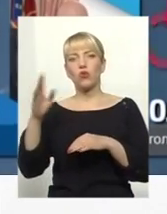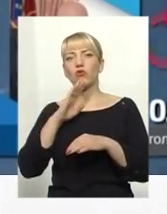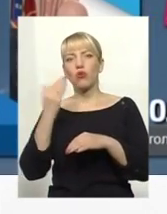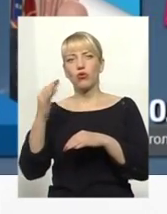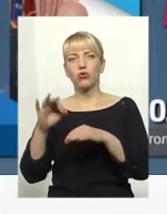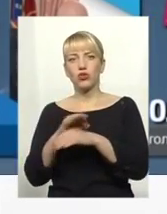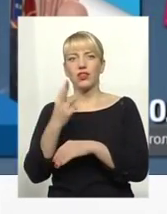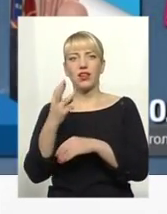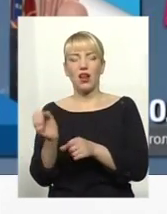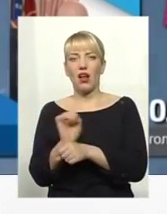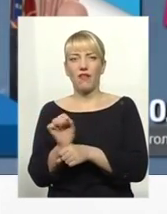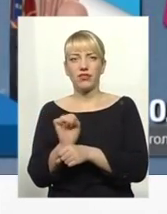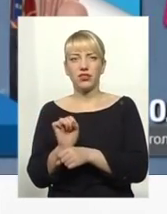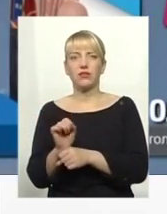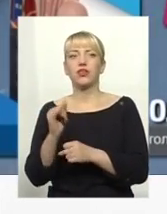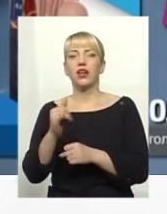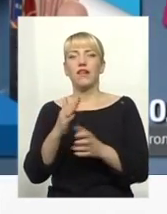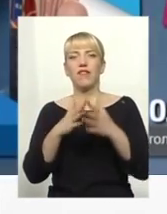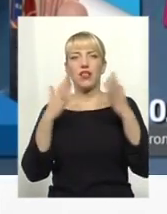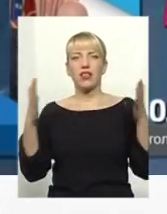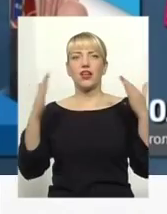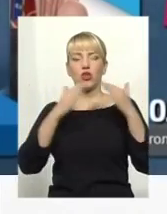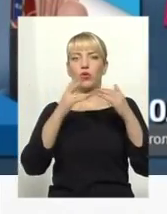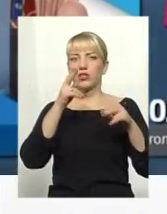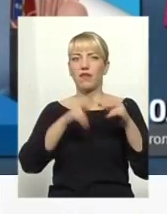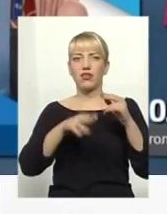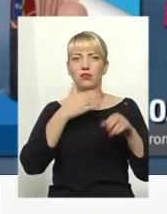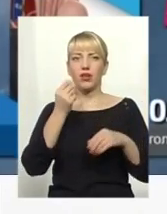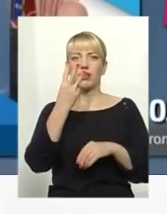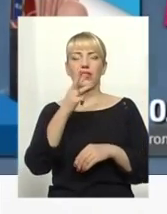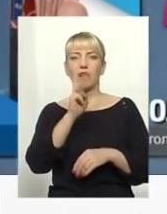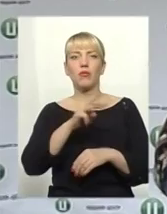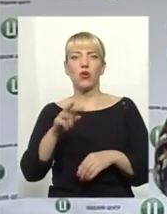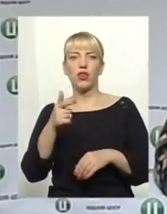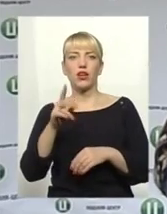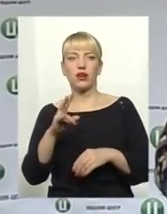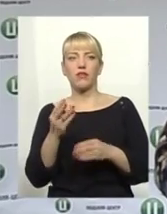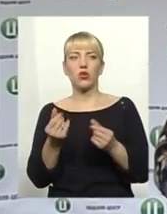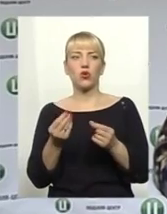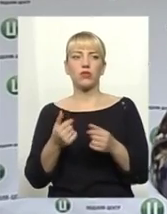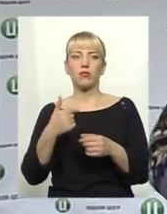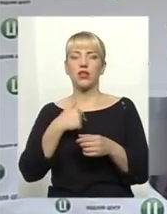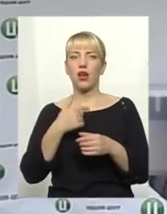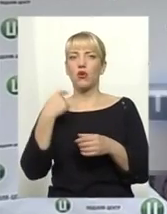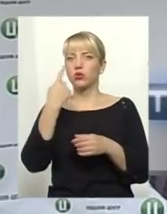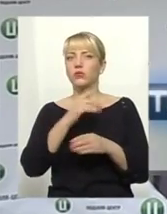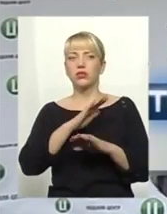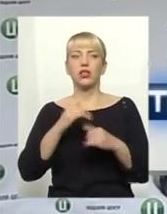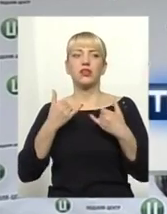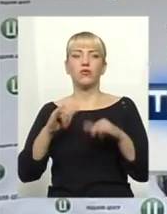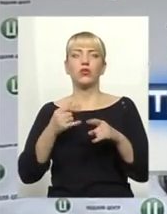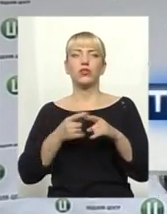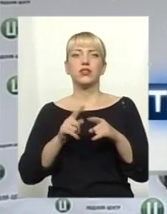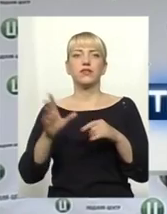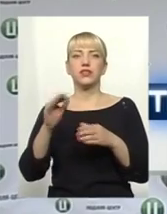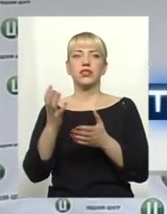автівки, великий незавершений будинок та аж 3 мільйони гривень готівкою. Мене особисто не дивують усі ті статки,